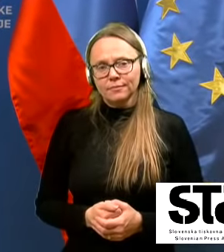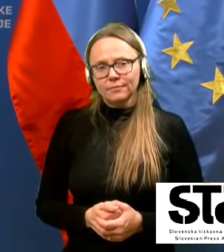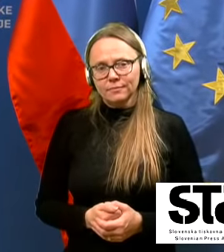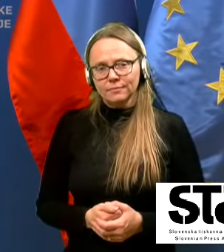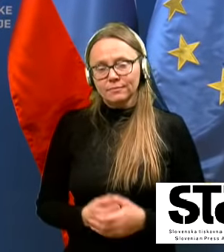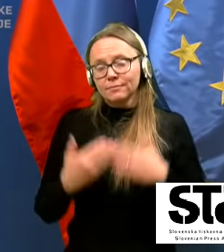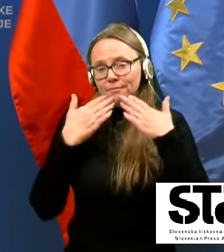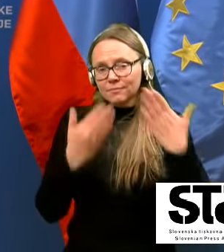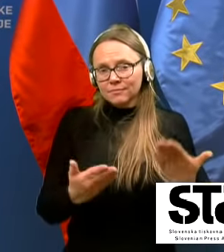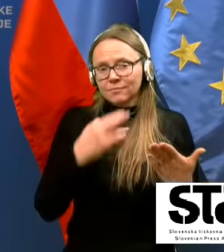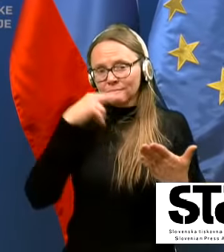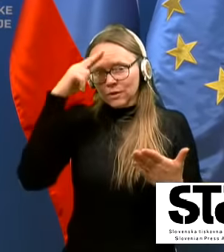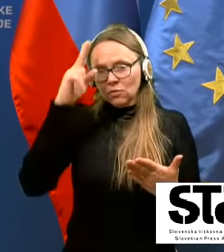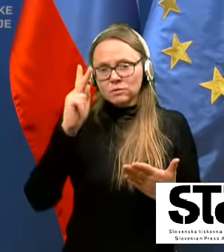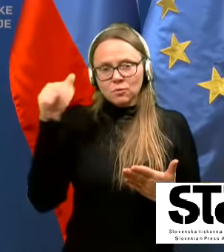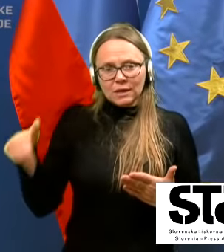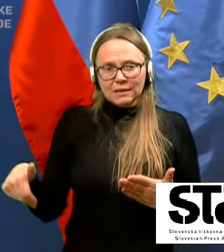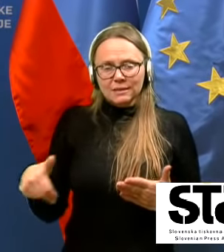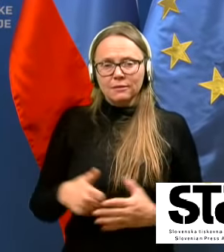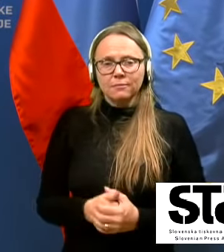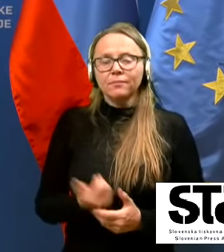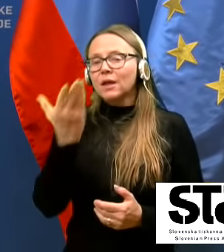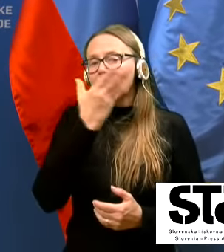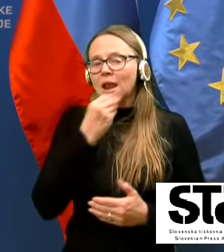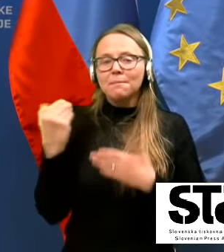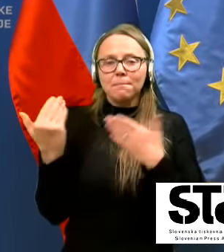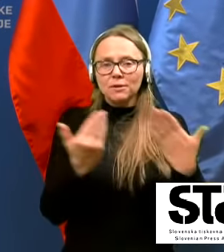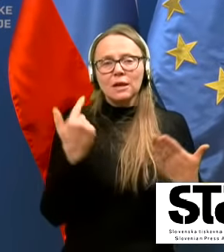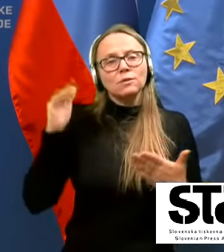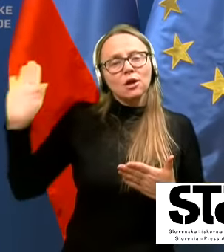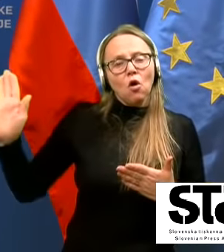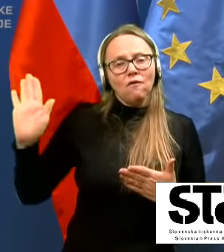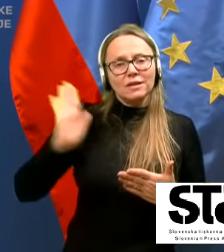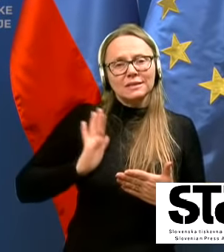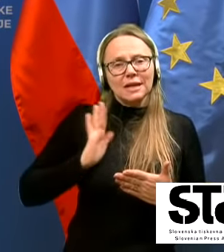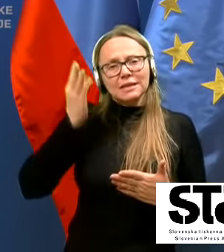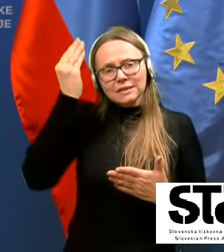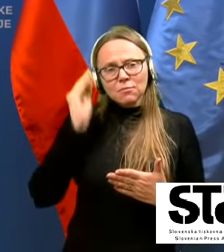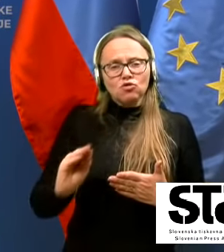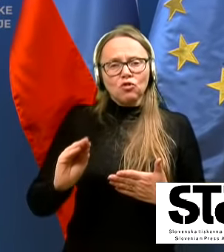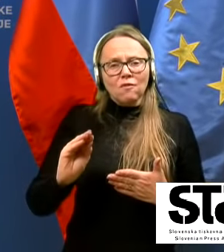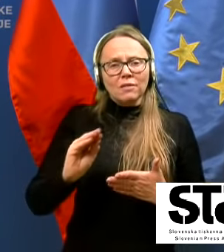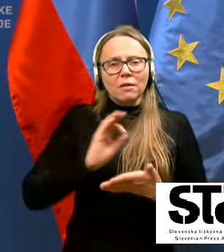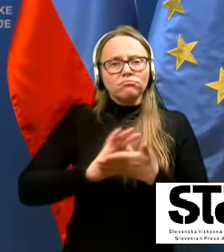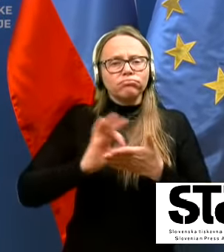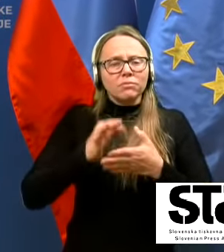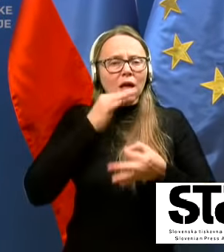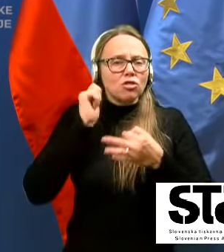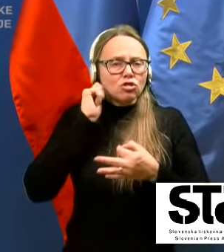Hvala lepa, gospod Kacin. Lep pozdrav z moje stranje in spoštovane novinarke, spoštovani novinari.